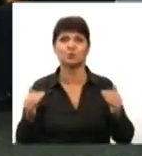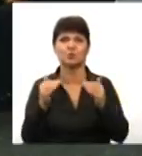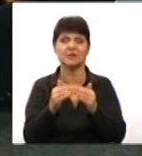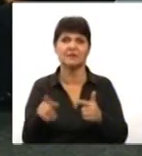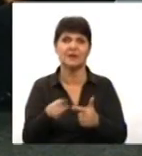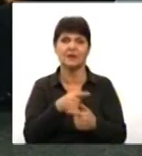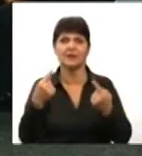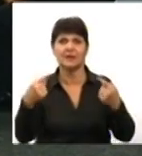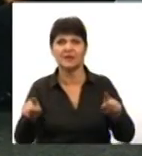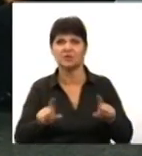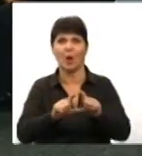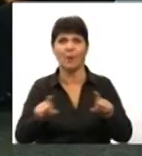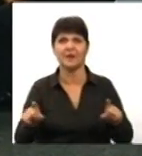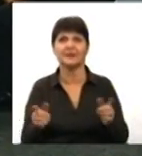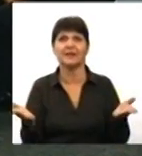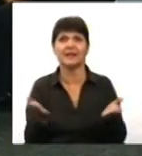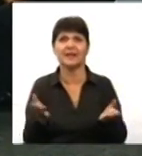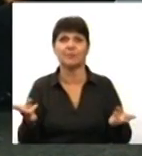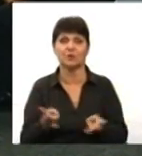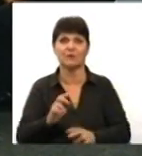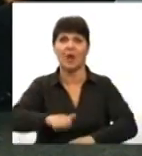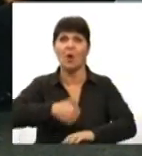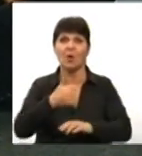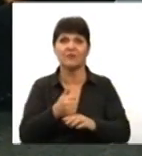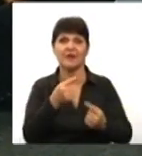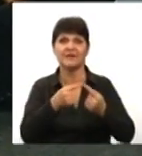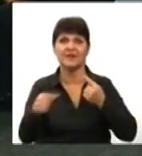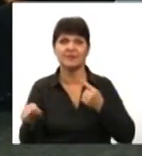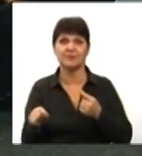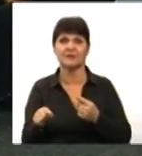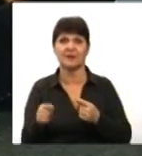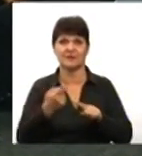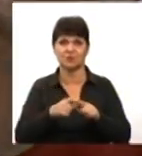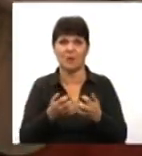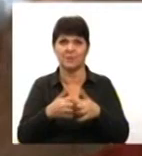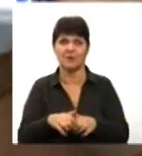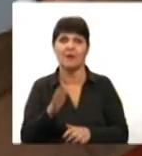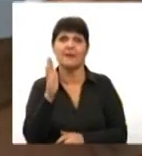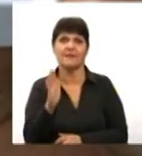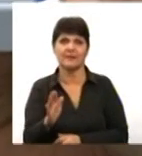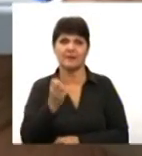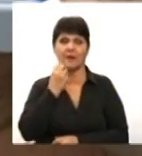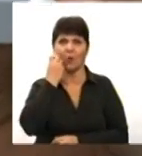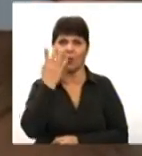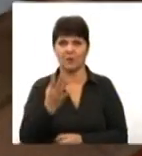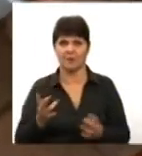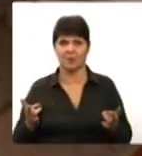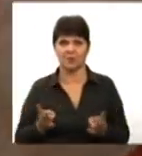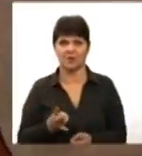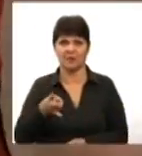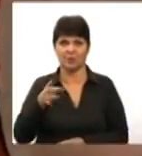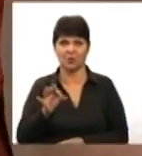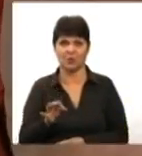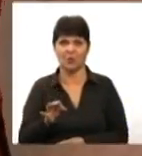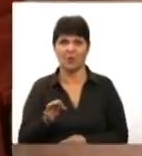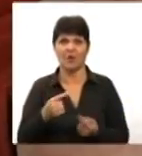потрібен. Головна відмінність цього пристрою, що він працює тільки, коли потрібно. Тобто, на